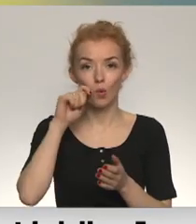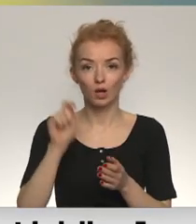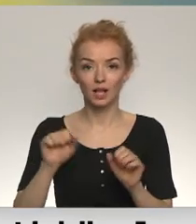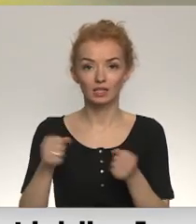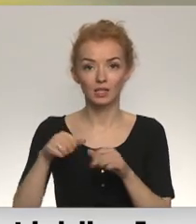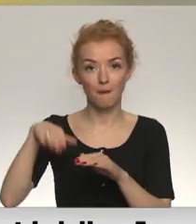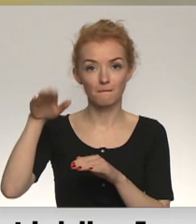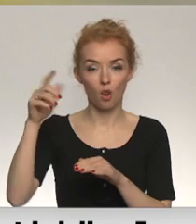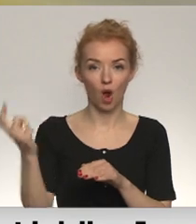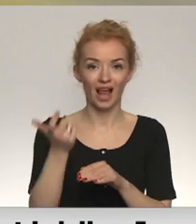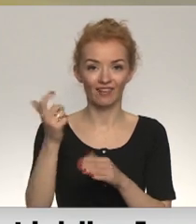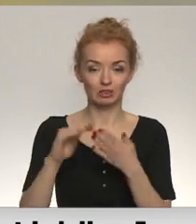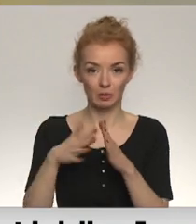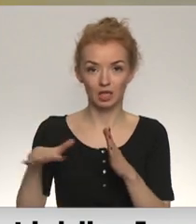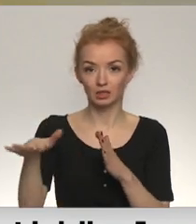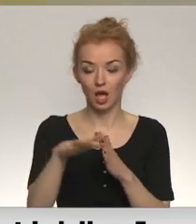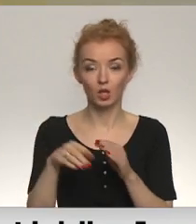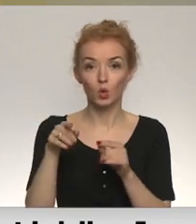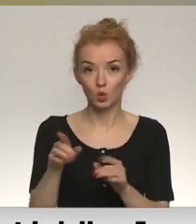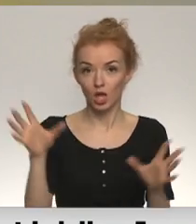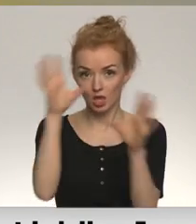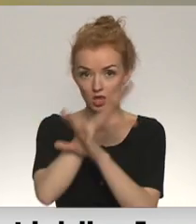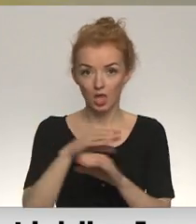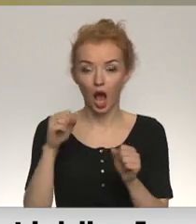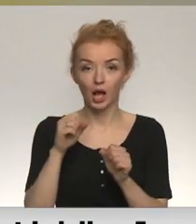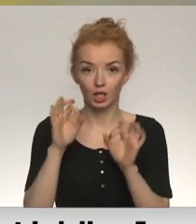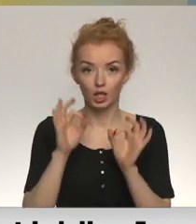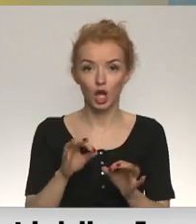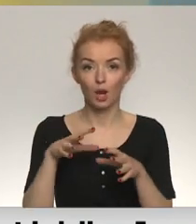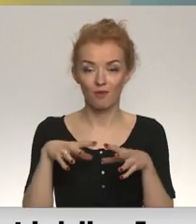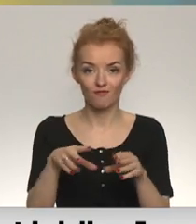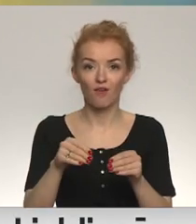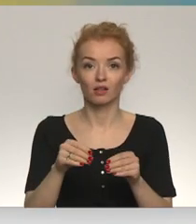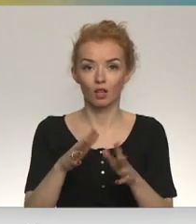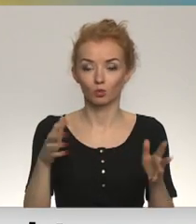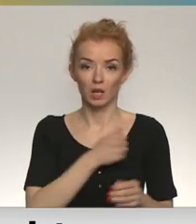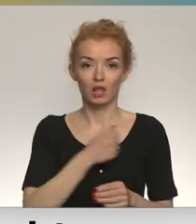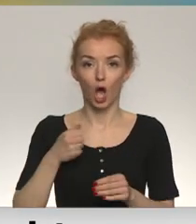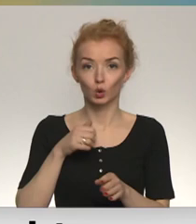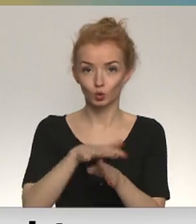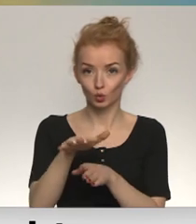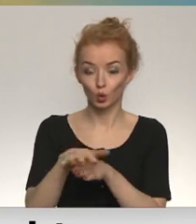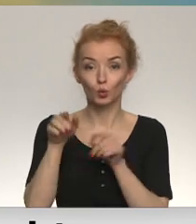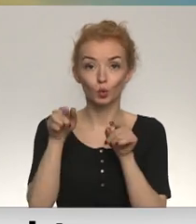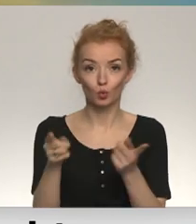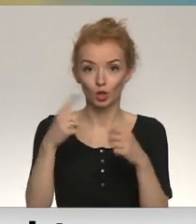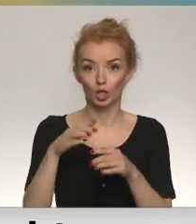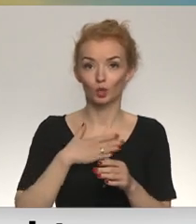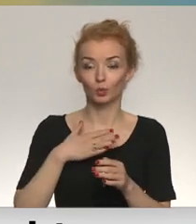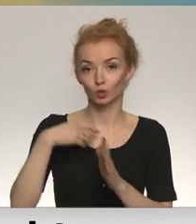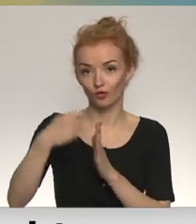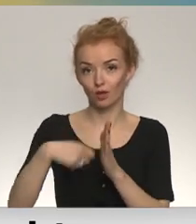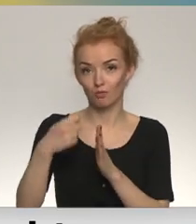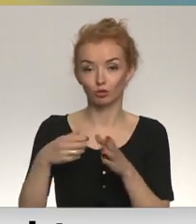Harkivā un tās apkārtnē, kur lielākoties naktas stundās tiek īstnoti miltāru uzbrukumi. Tur strādā mūsu filmēšanas grupa